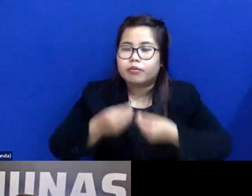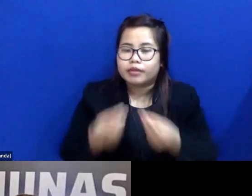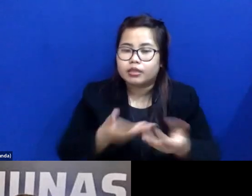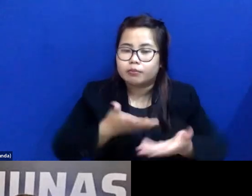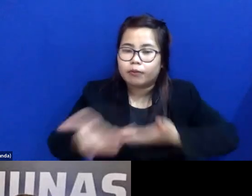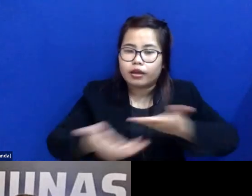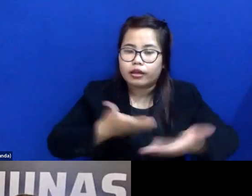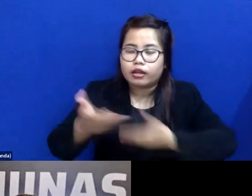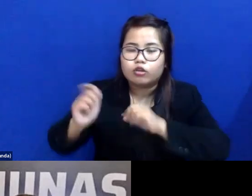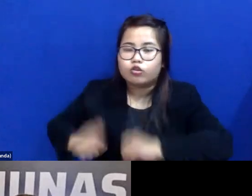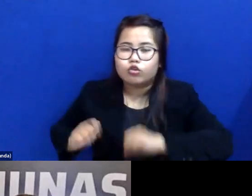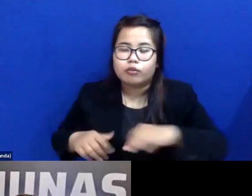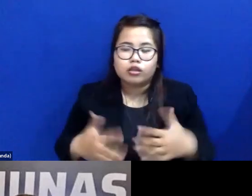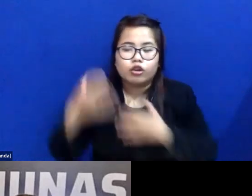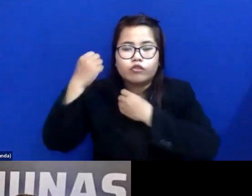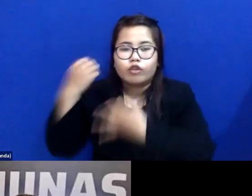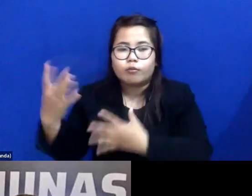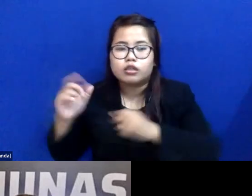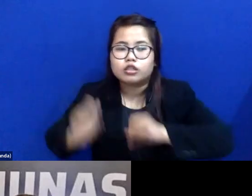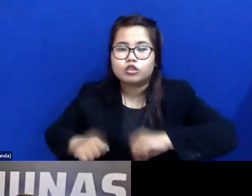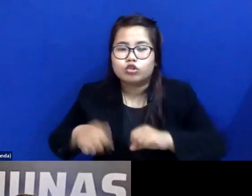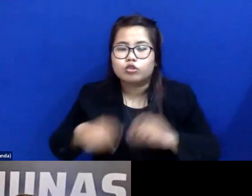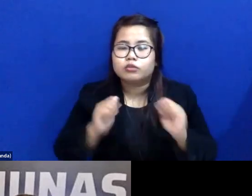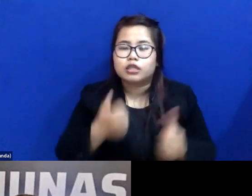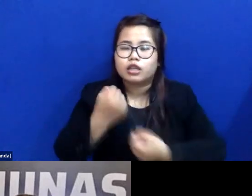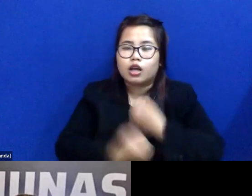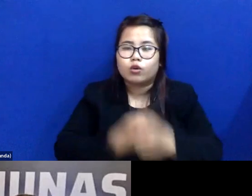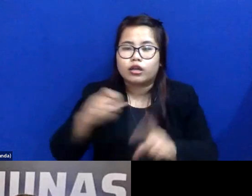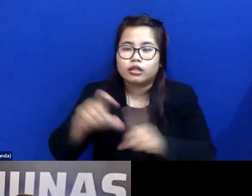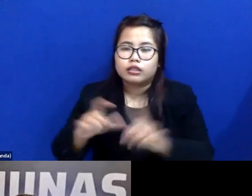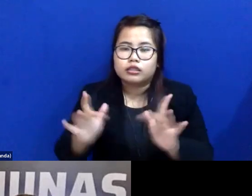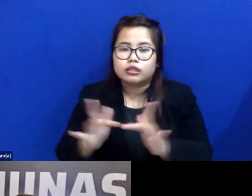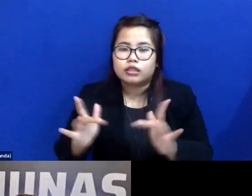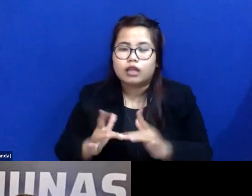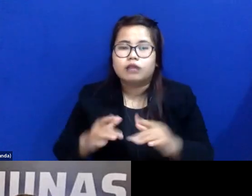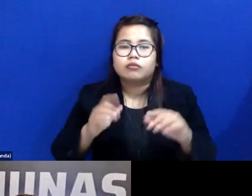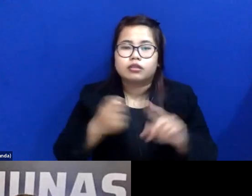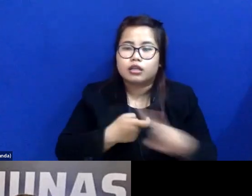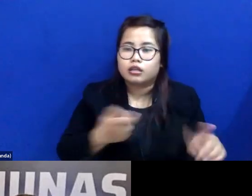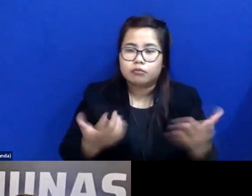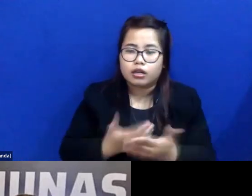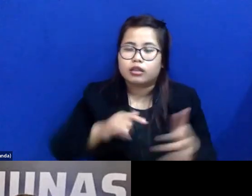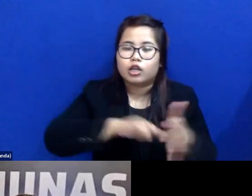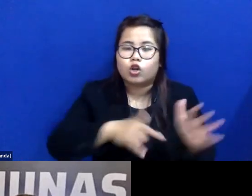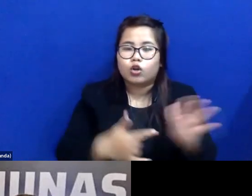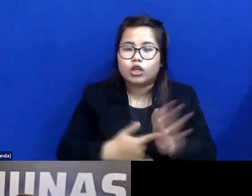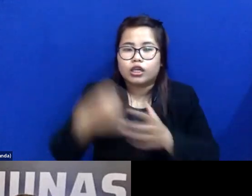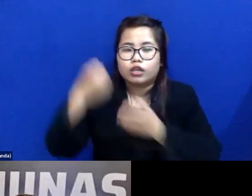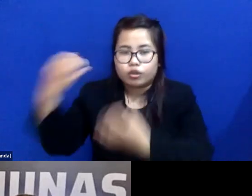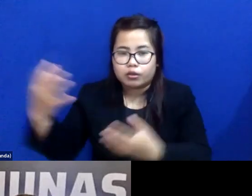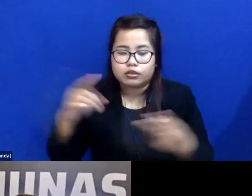maupun informasi hukum ini dapat dilakukan secara digital melalui teknologi informasi. Kemudian yang kedua,